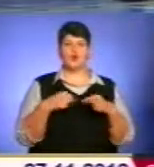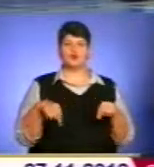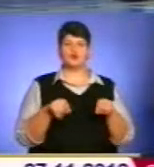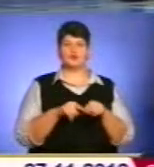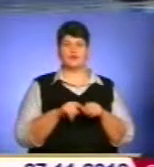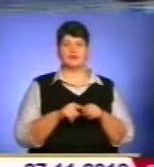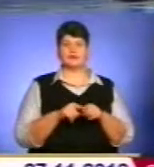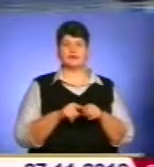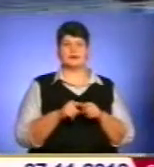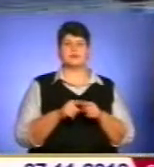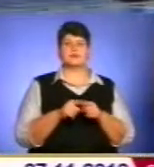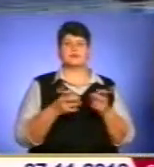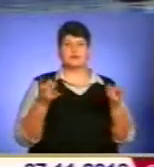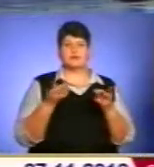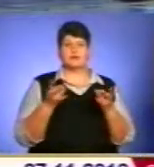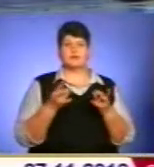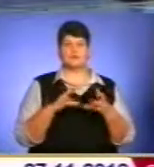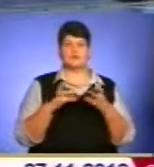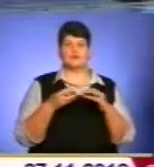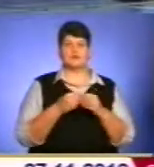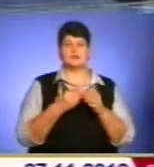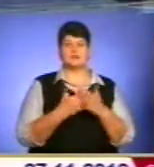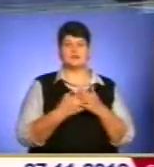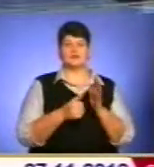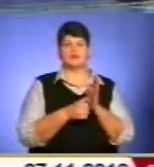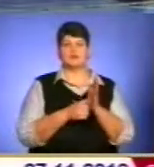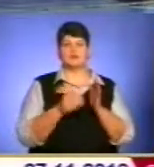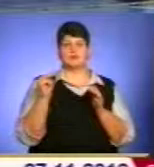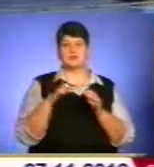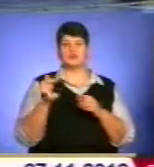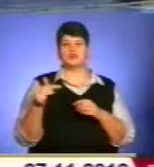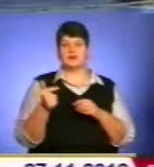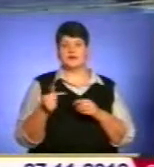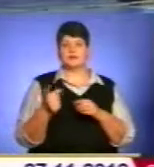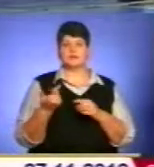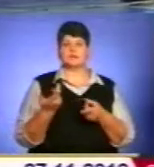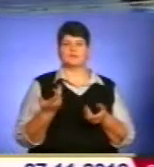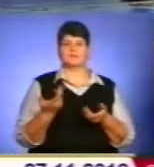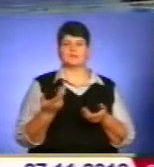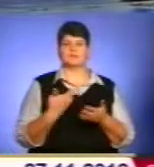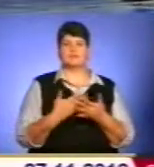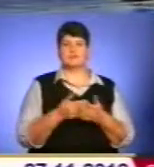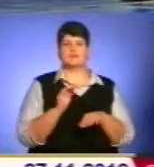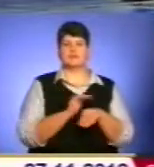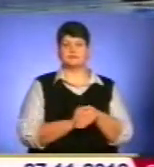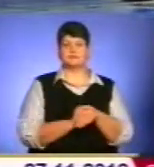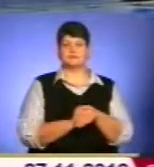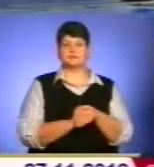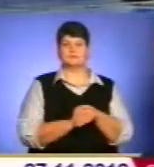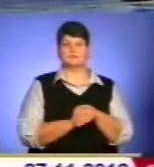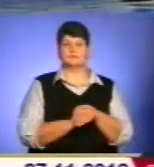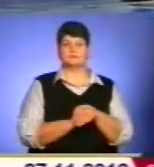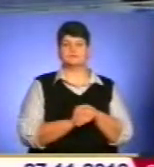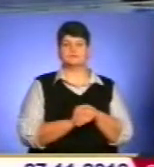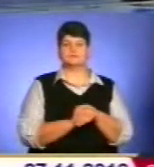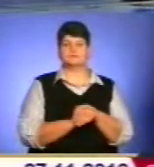тяжко. Бюджет турніру складає більшістетні тисяч гривень. Тому фактично так само